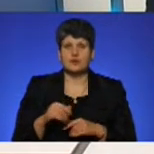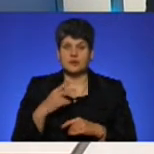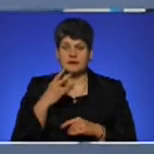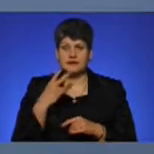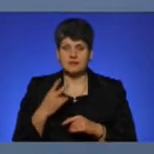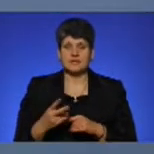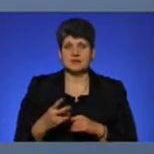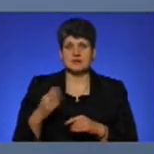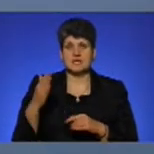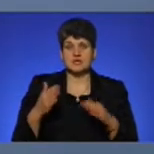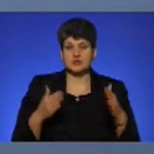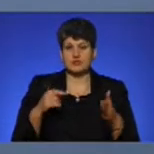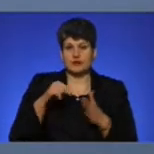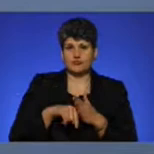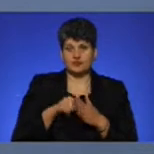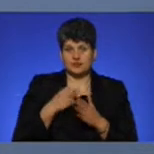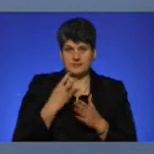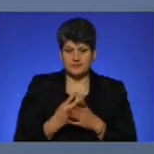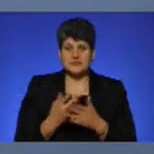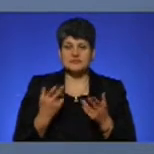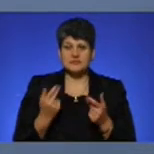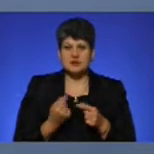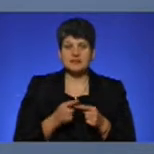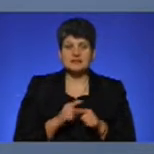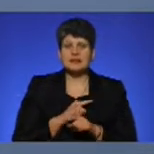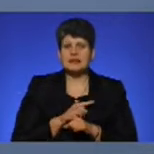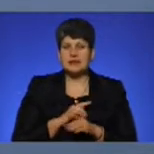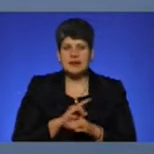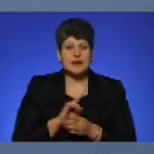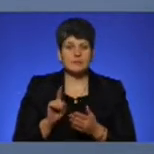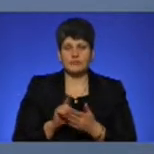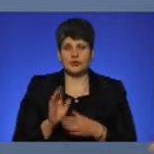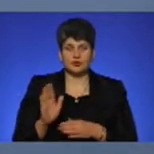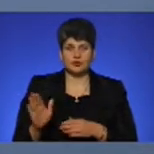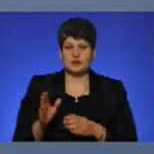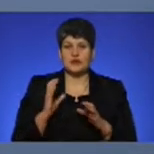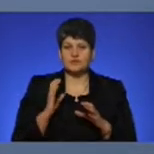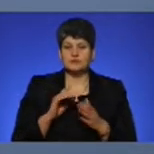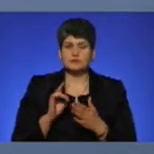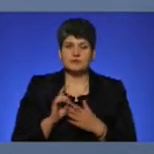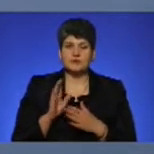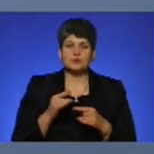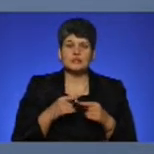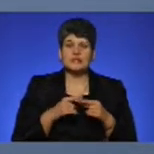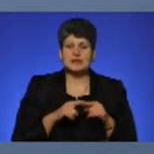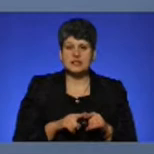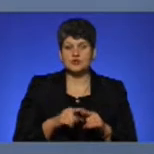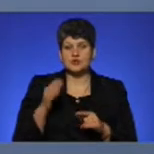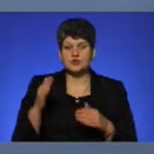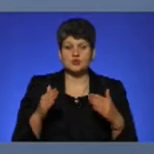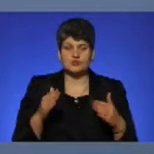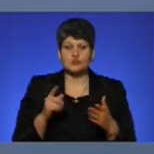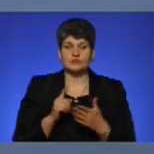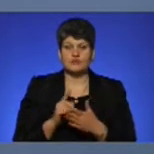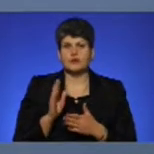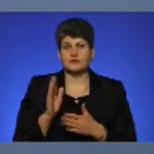на зовнішні і на внутрішні вигляди. Хоча, звичайно, що такого не повинно бути. Автобуси мають бути як технічно, так і зовні, вони мають бути